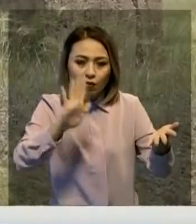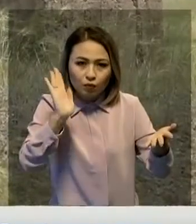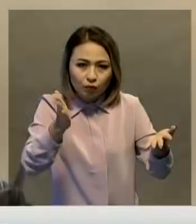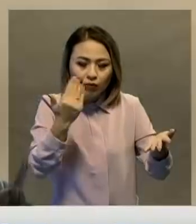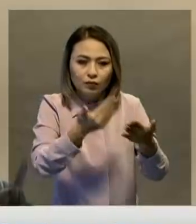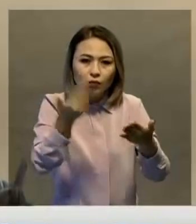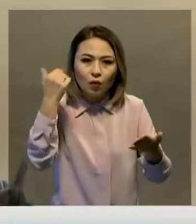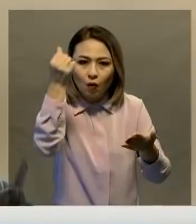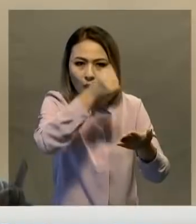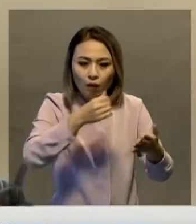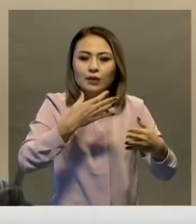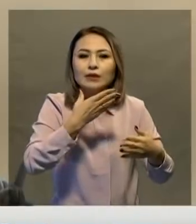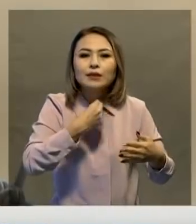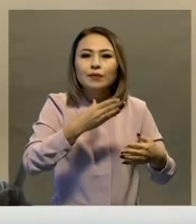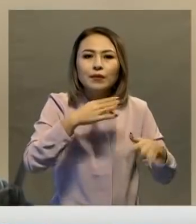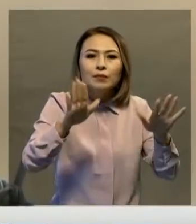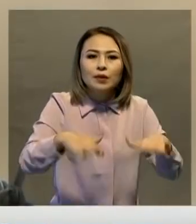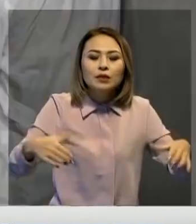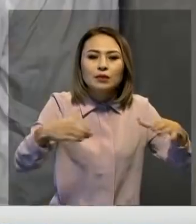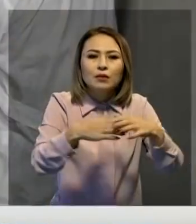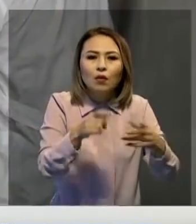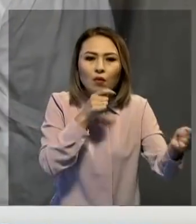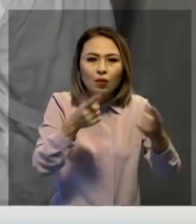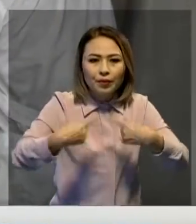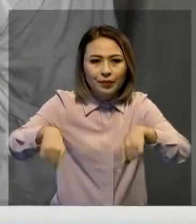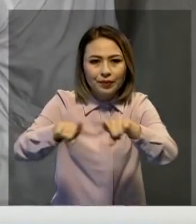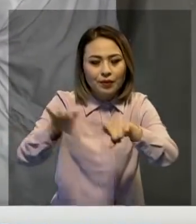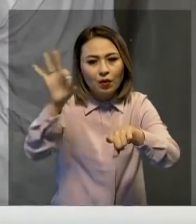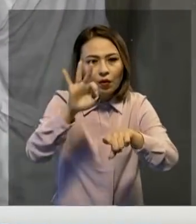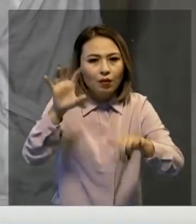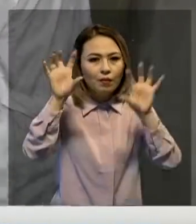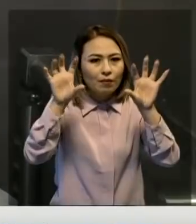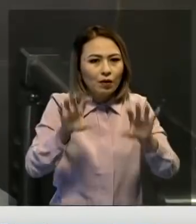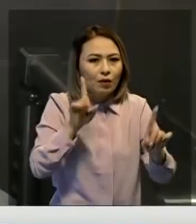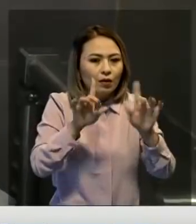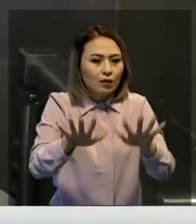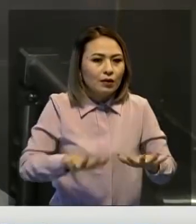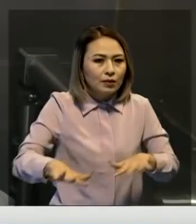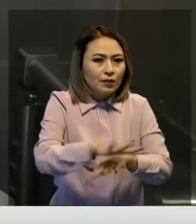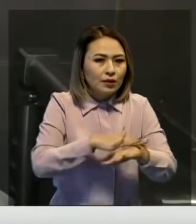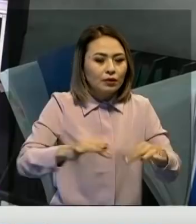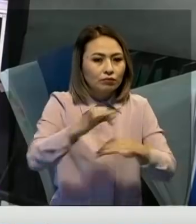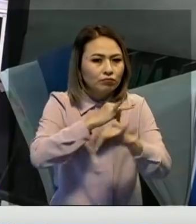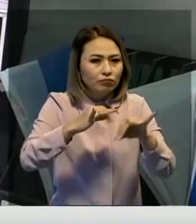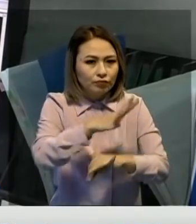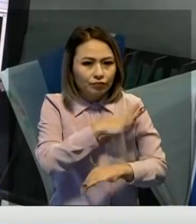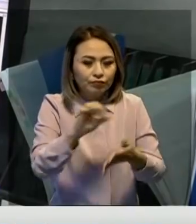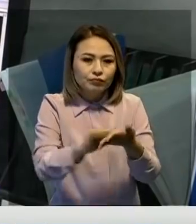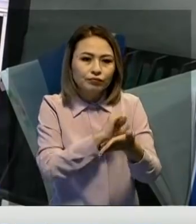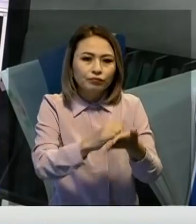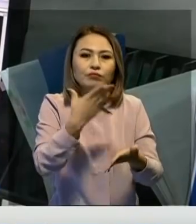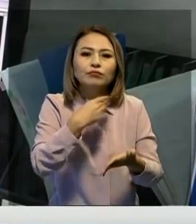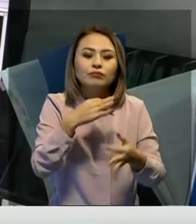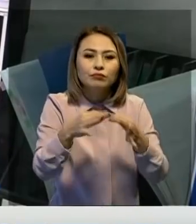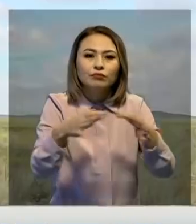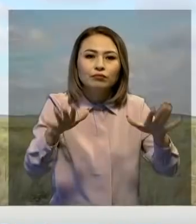Бұл тұр, семей ядырылық қауіпсіздік аймағы туралы заң жобасы парламент мәжілісінде талқыға түскені бергілім. Құжат, семей